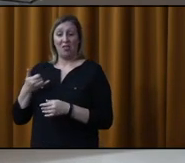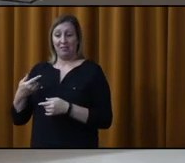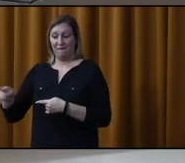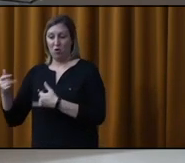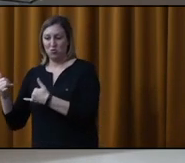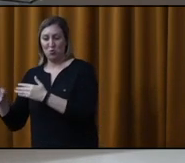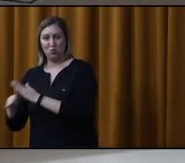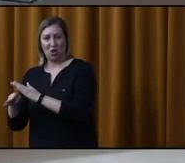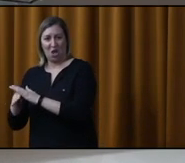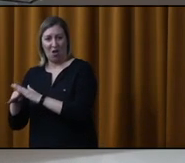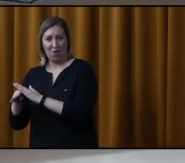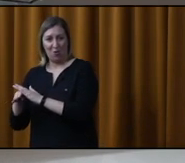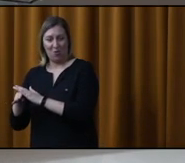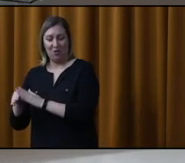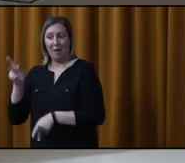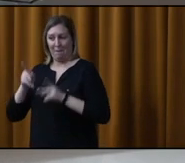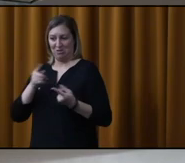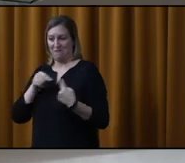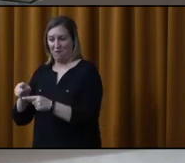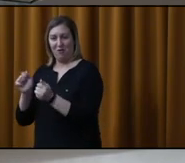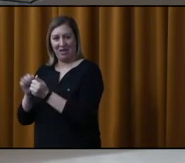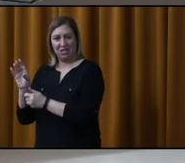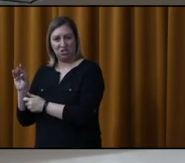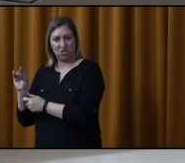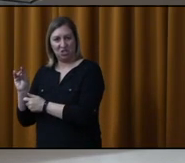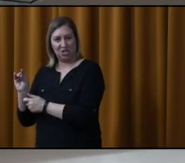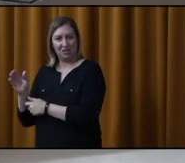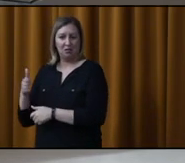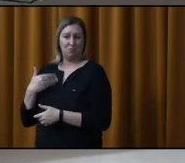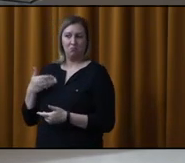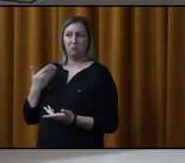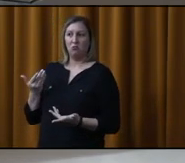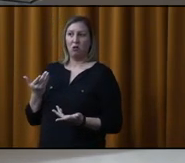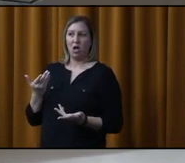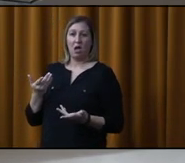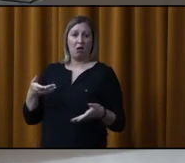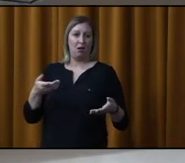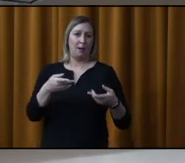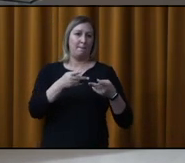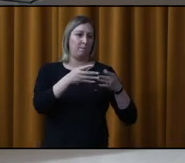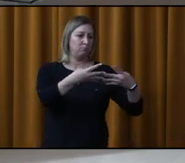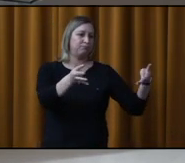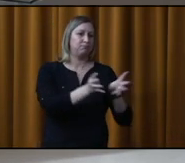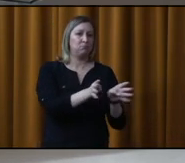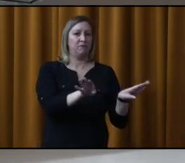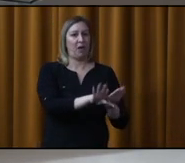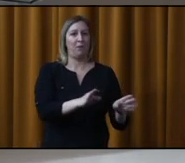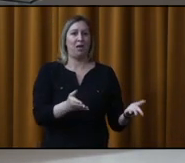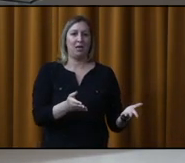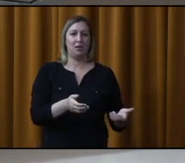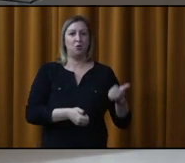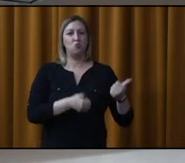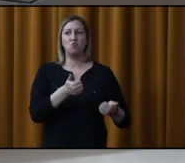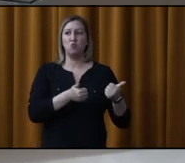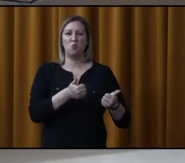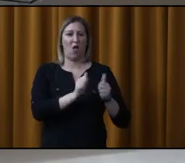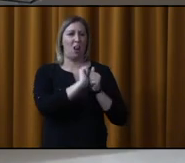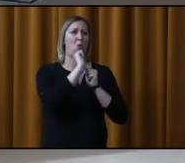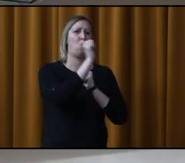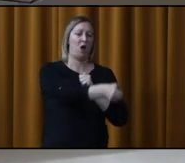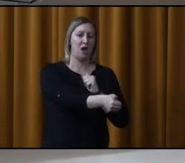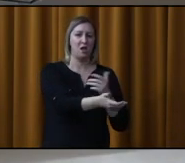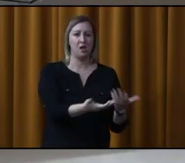plein de gens qui vont là avec leurs chiens parce que les enclos canins sont fermés ou les enclos canins sont trop loin.